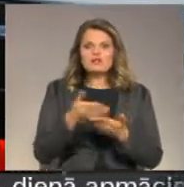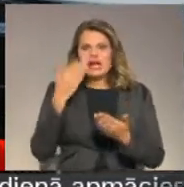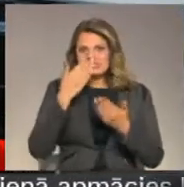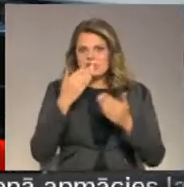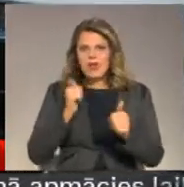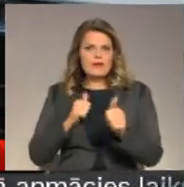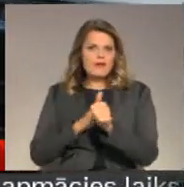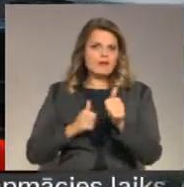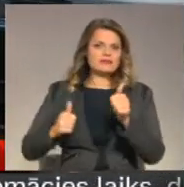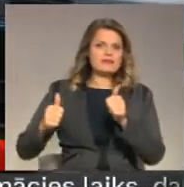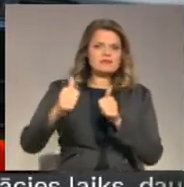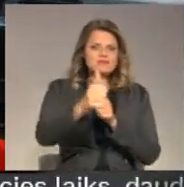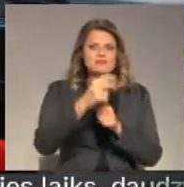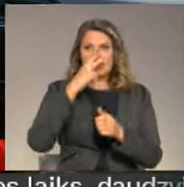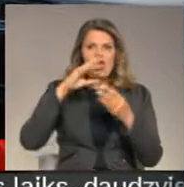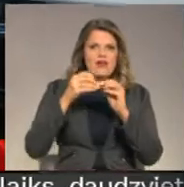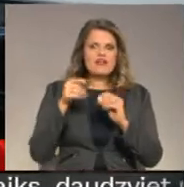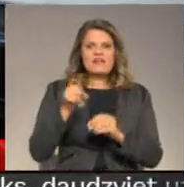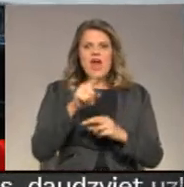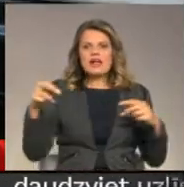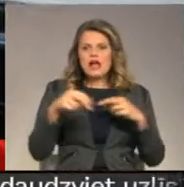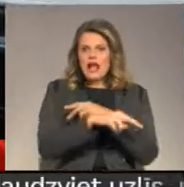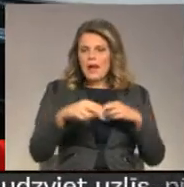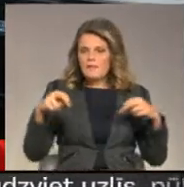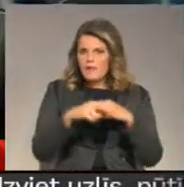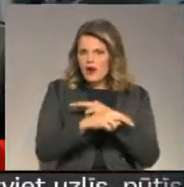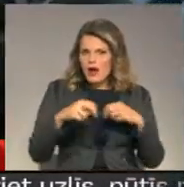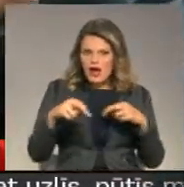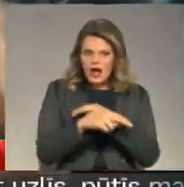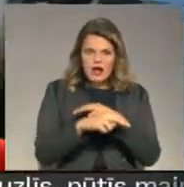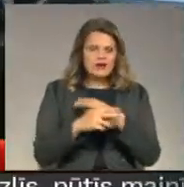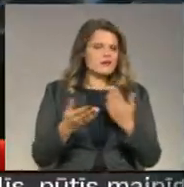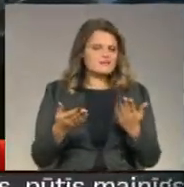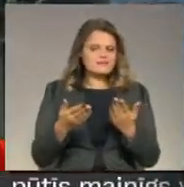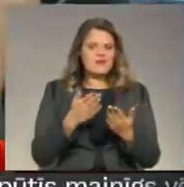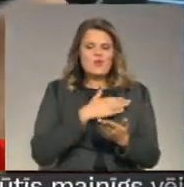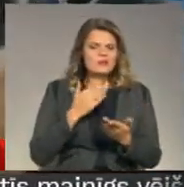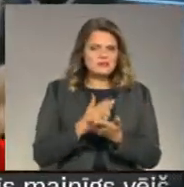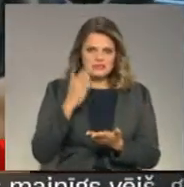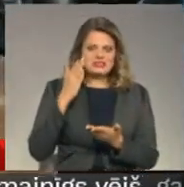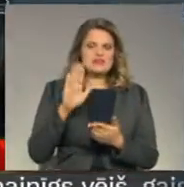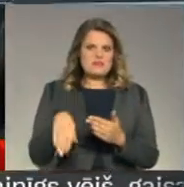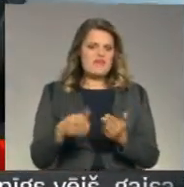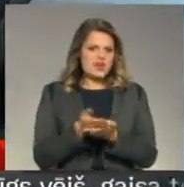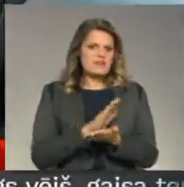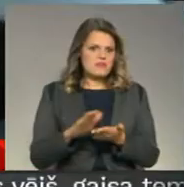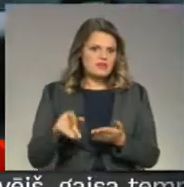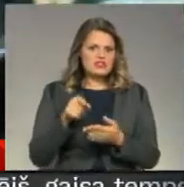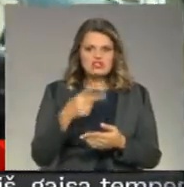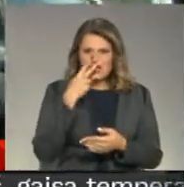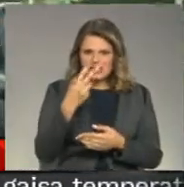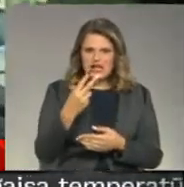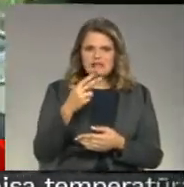mēģinās pa labo pusmā braukt garām, neieraudzījis, ka tā gāja pārēj, tas visi var ļoti beigties, ļoti slikti. Tad mēs redzam